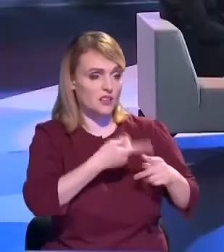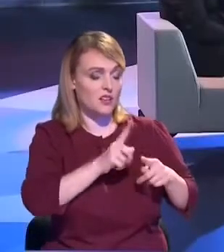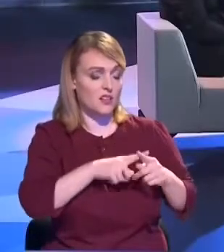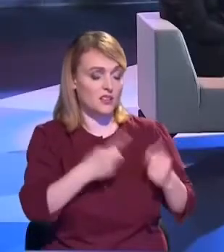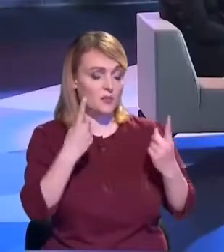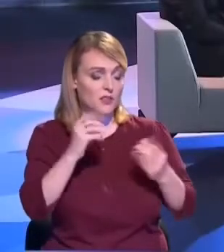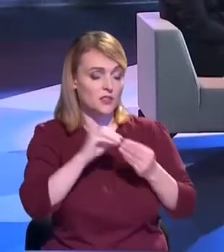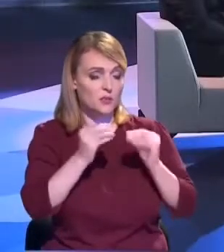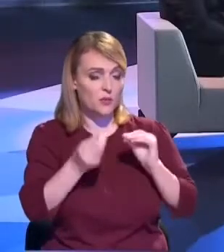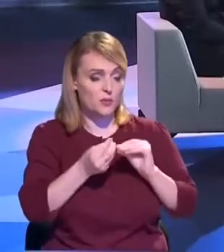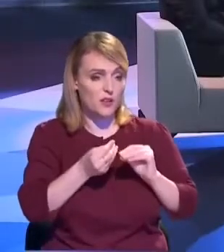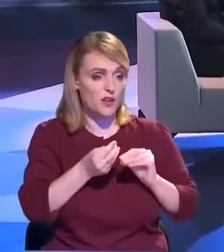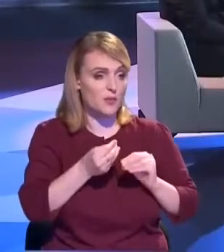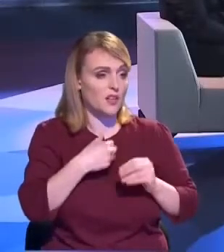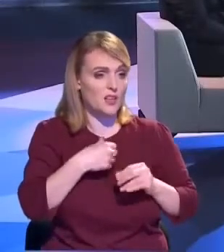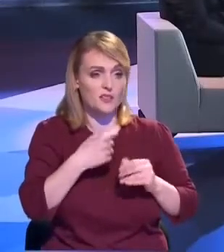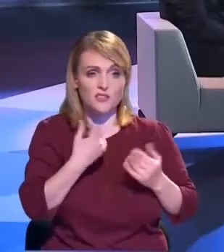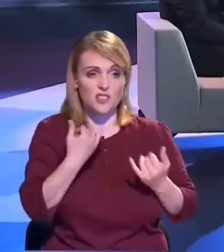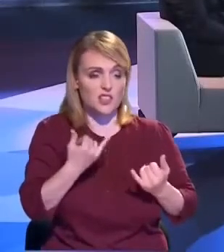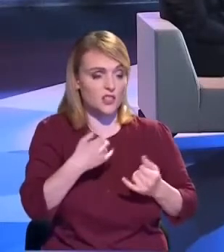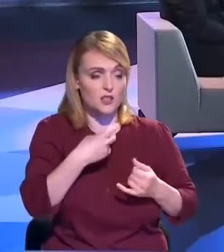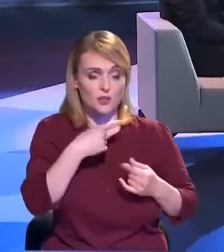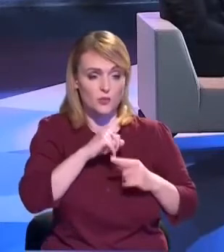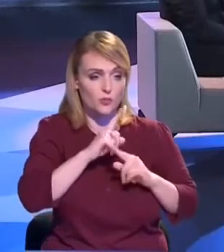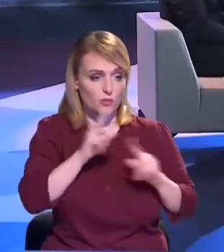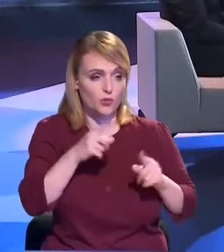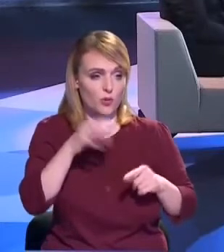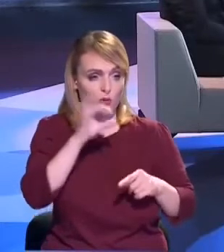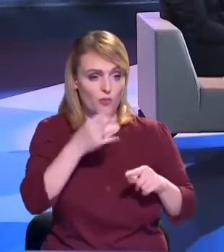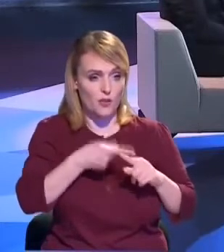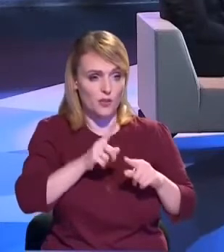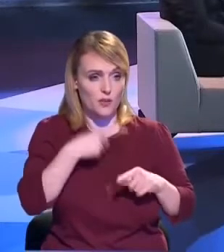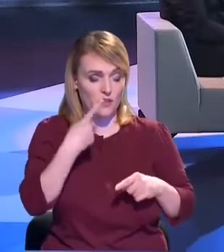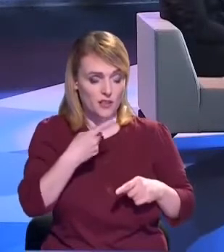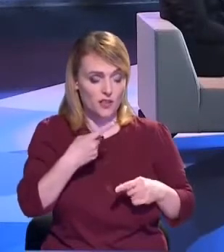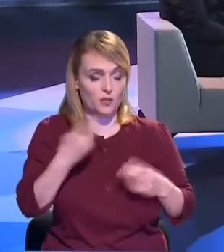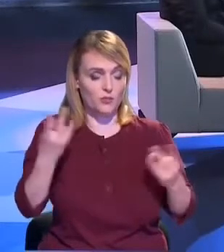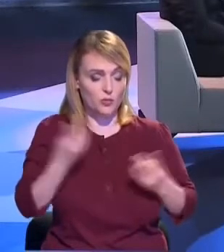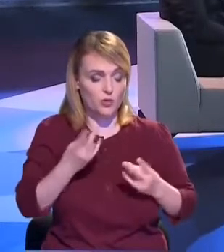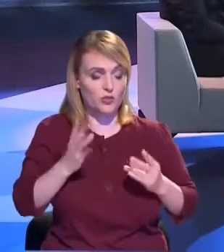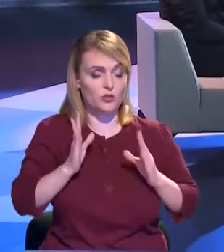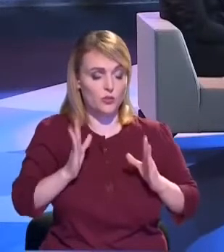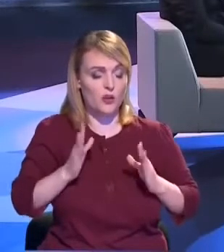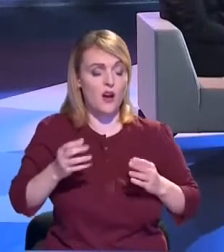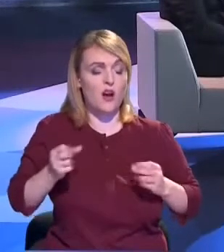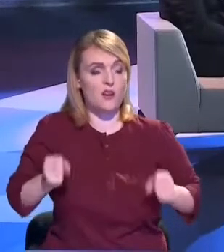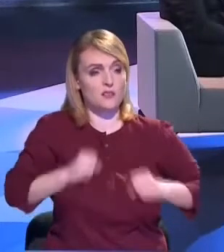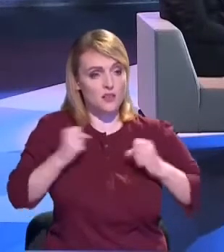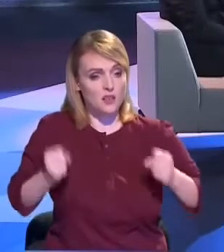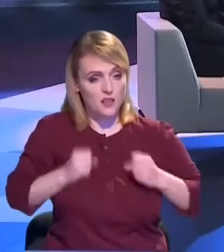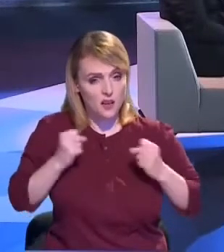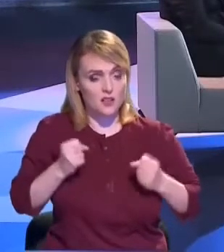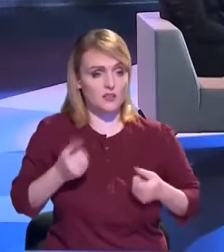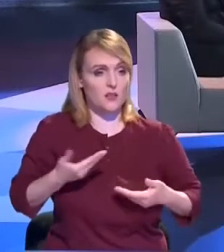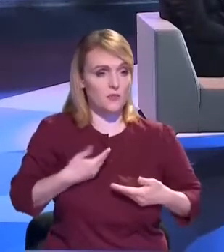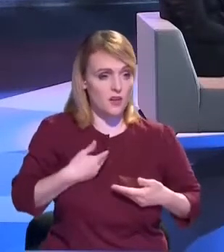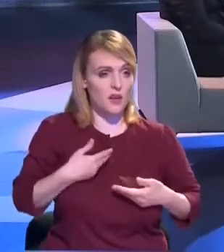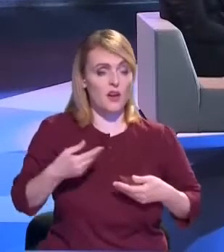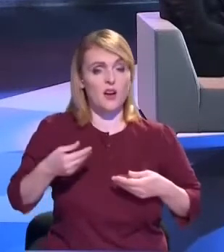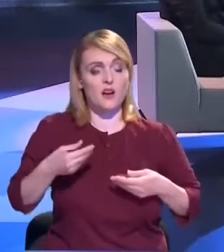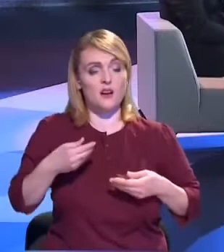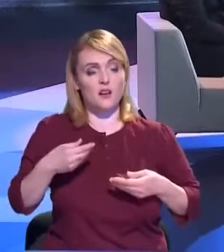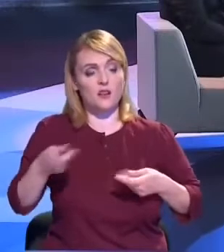le avem, apele freațice. De aceea trebuie să depunem eforturi, atât noi cât și autoritățile publici și locale, în vederea identificării resurselor financiare necesare pentru